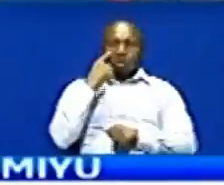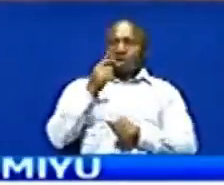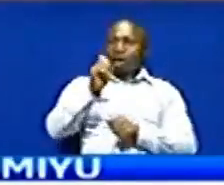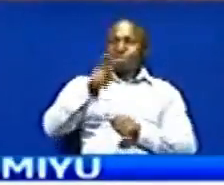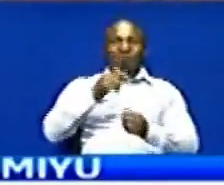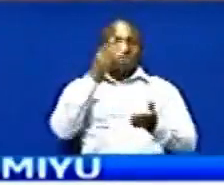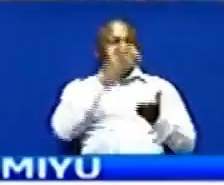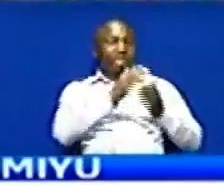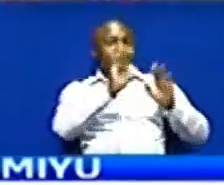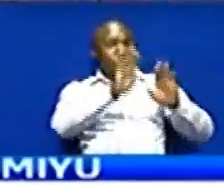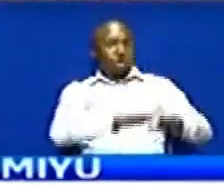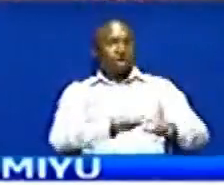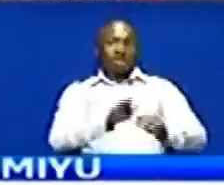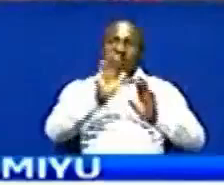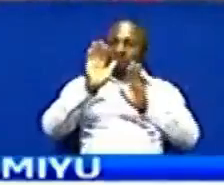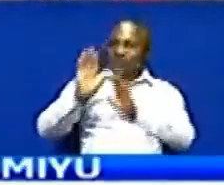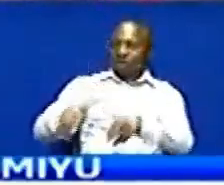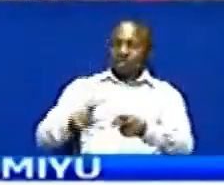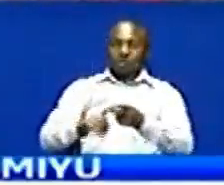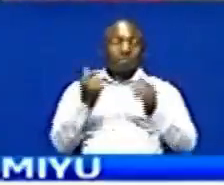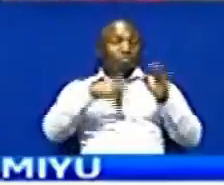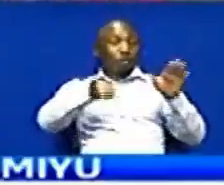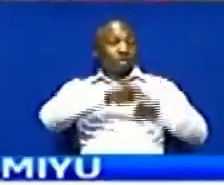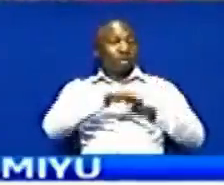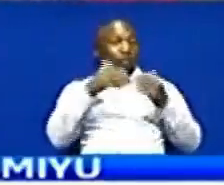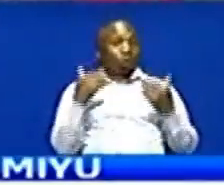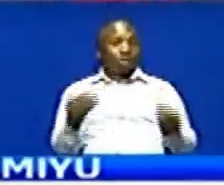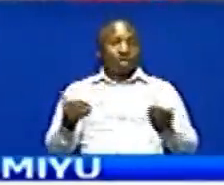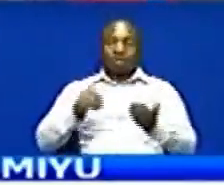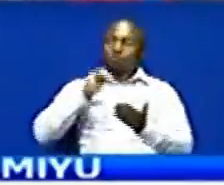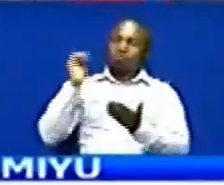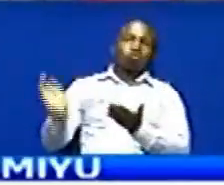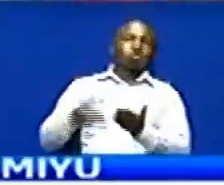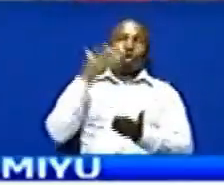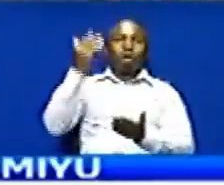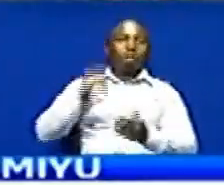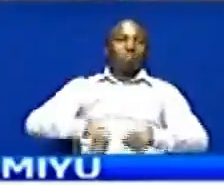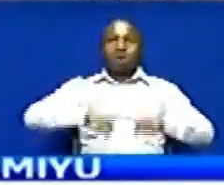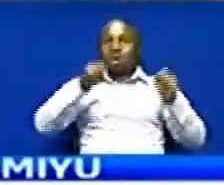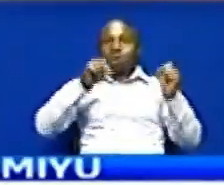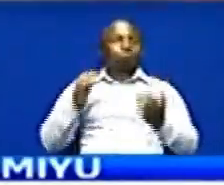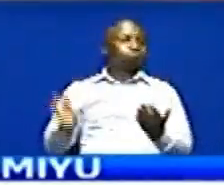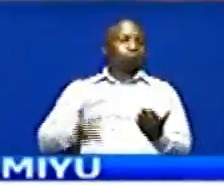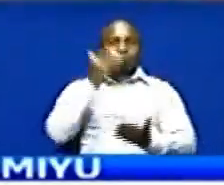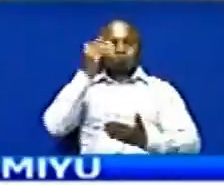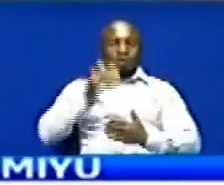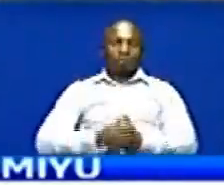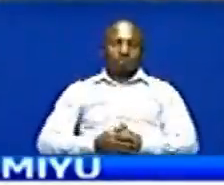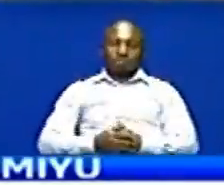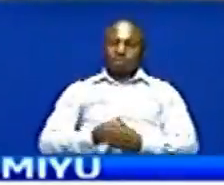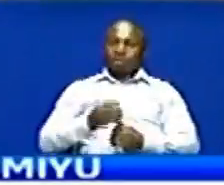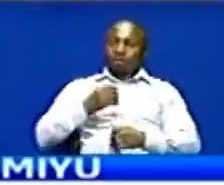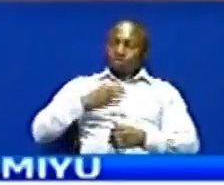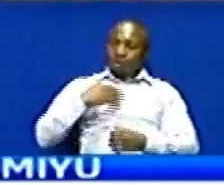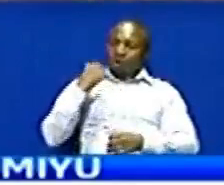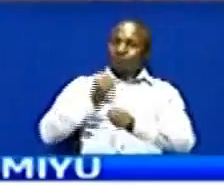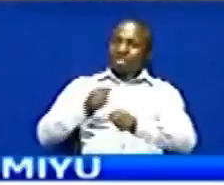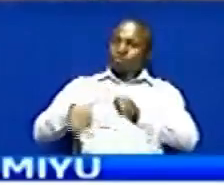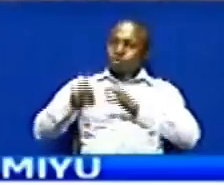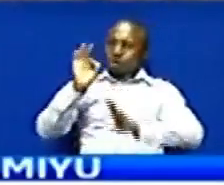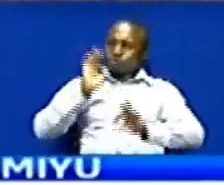vibaki Mwenye kiti ya lioko sasa Tunamuondoa kwenye madaraki Ufanya uchaguzi